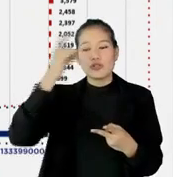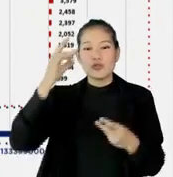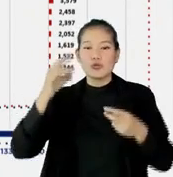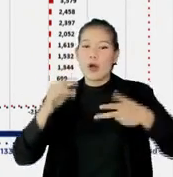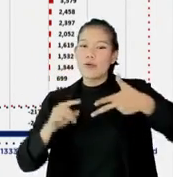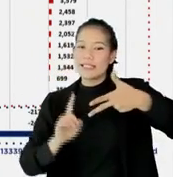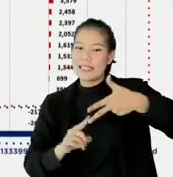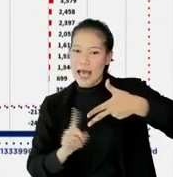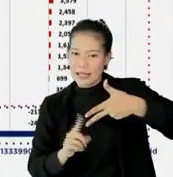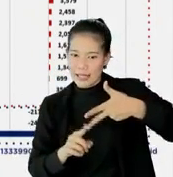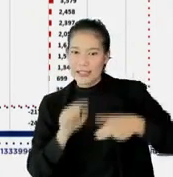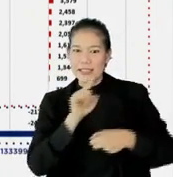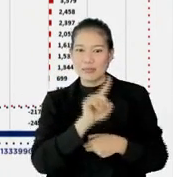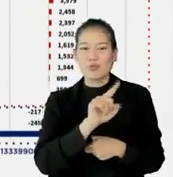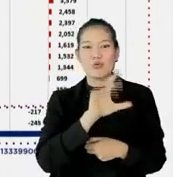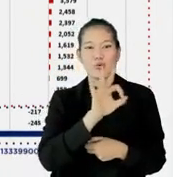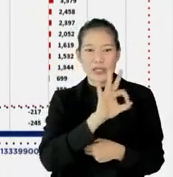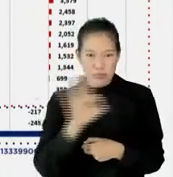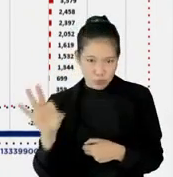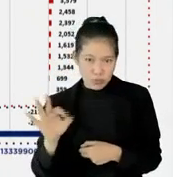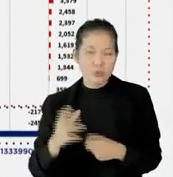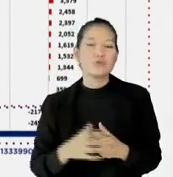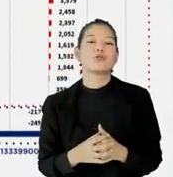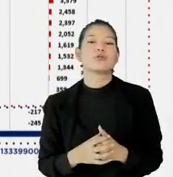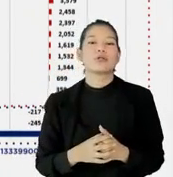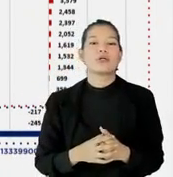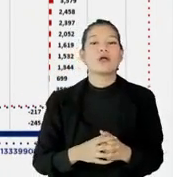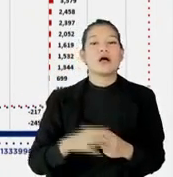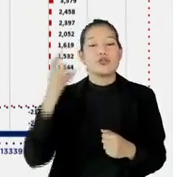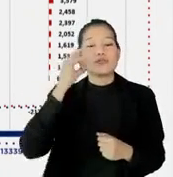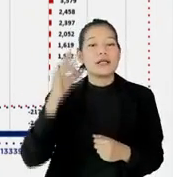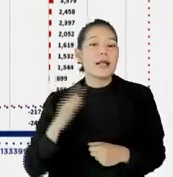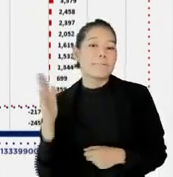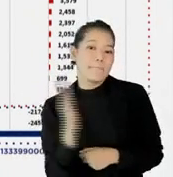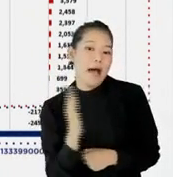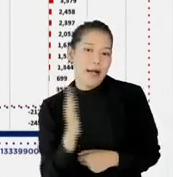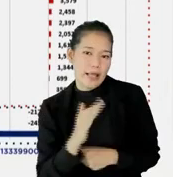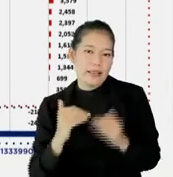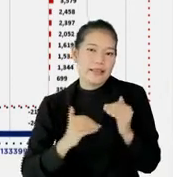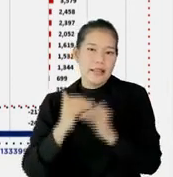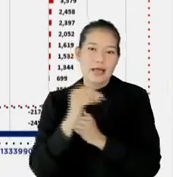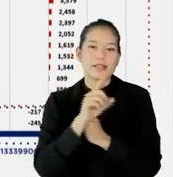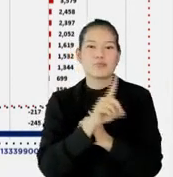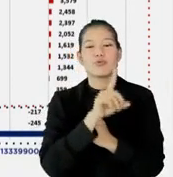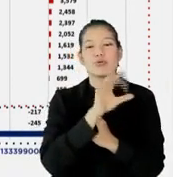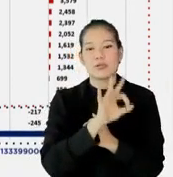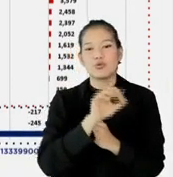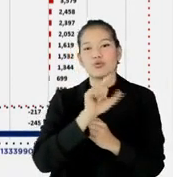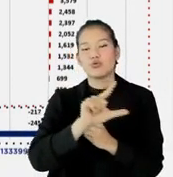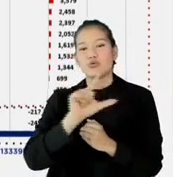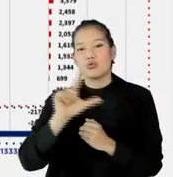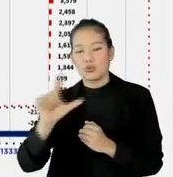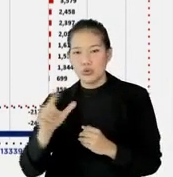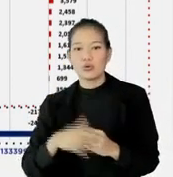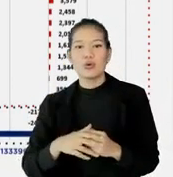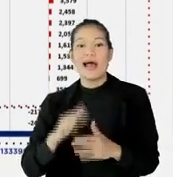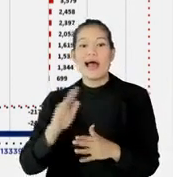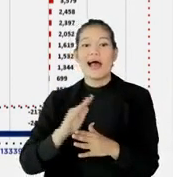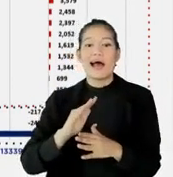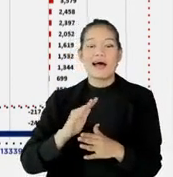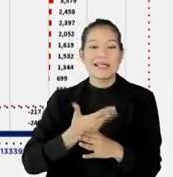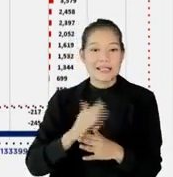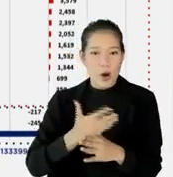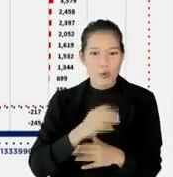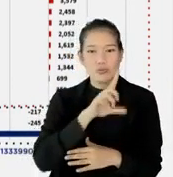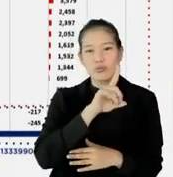naiknya 10.851 kasus, kemudian Sumatera Barat, ini juga naiknya 10.707, Riau naiknya